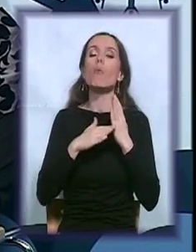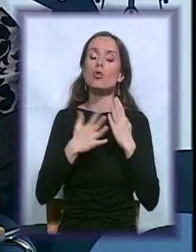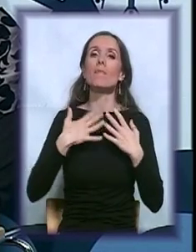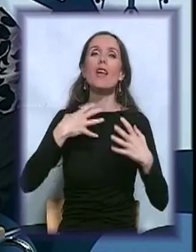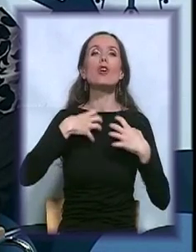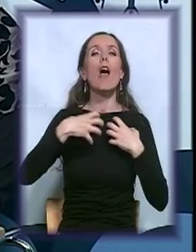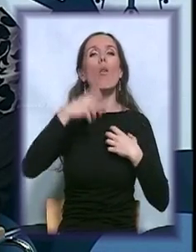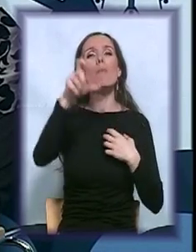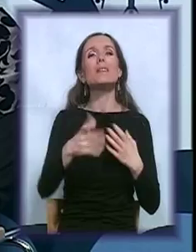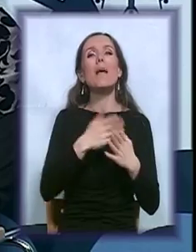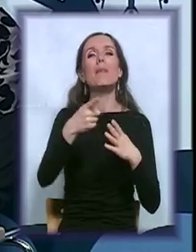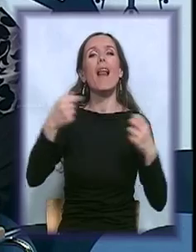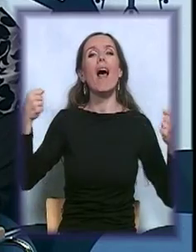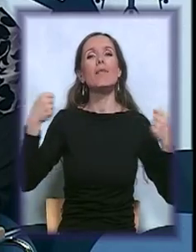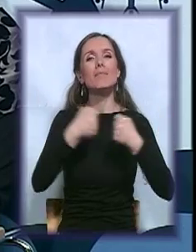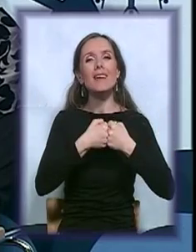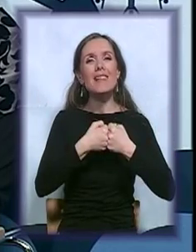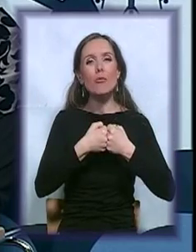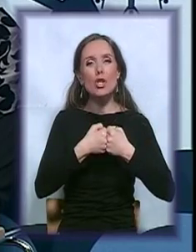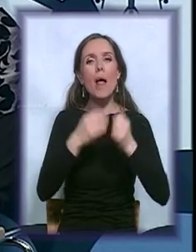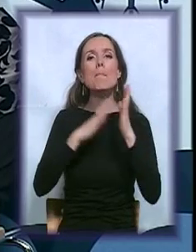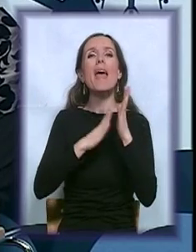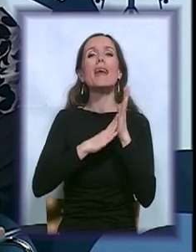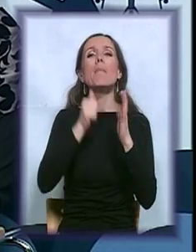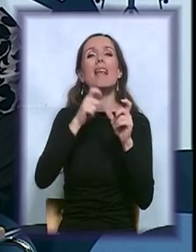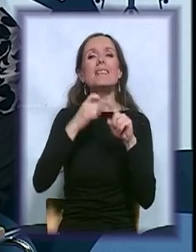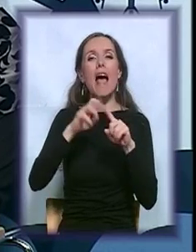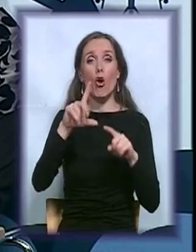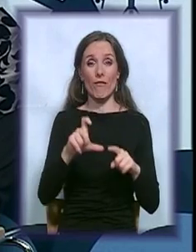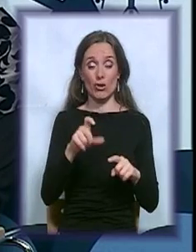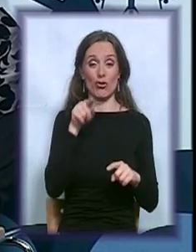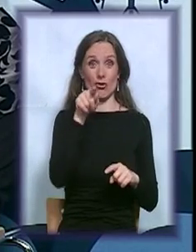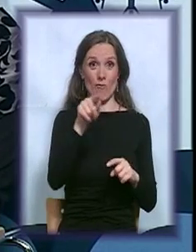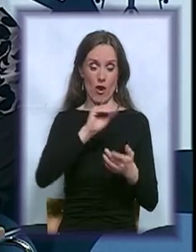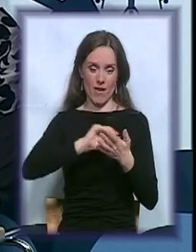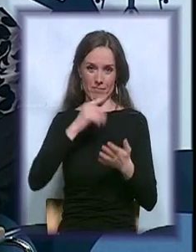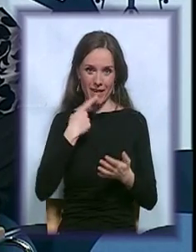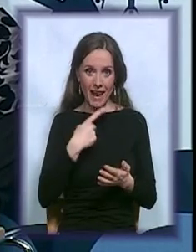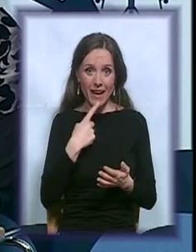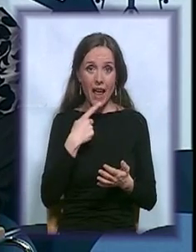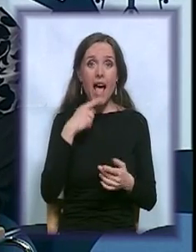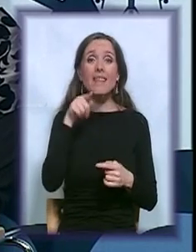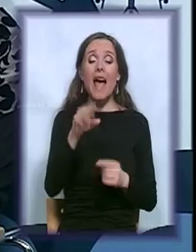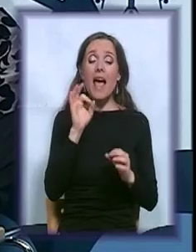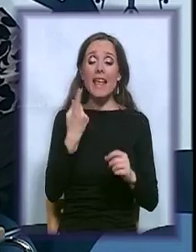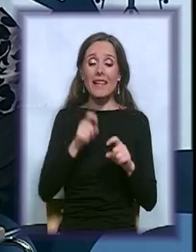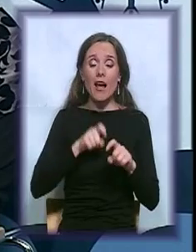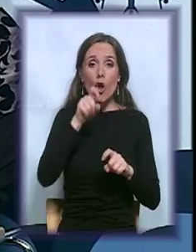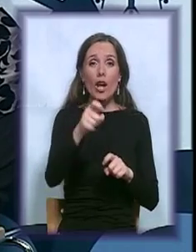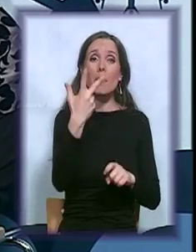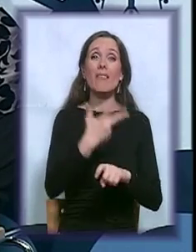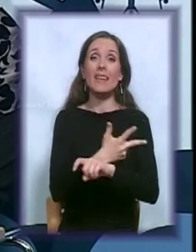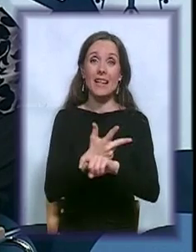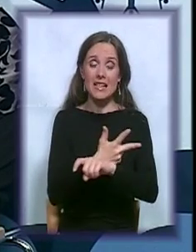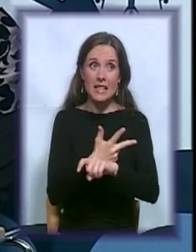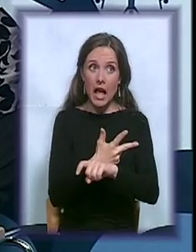koja je doživjela s Abaću Neseću, Merima Isaković. Jedan njen tekst, da korak pravi tri sata. Onda sam sebi rekla,